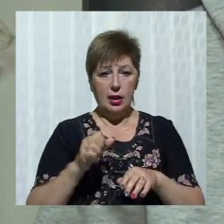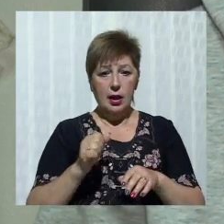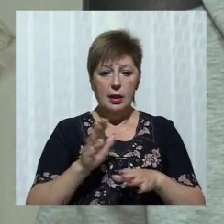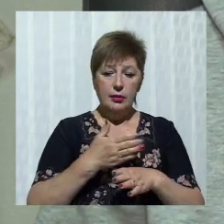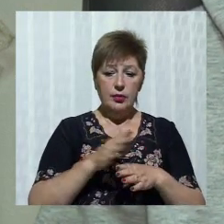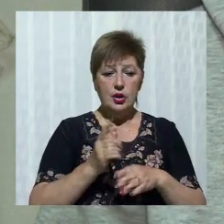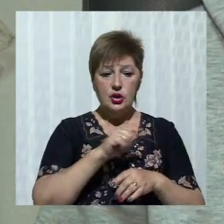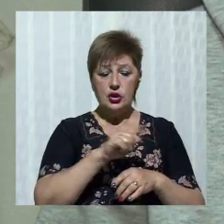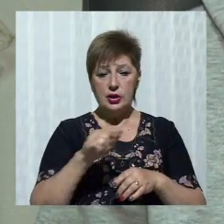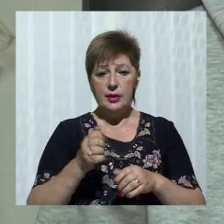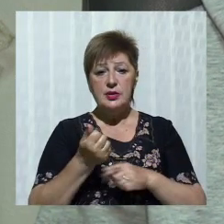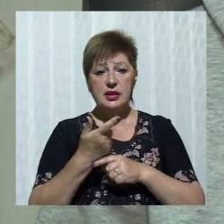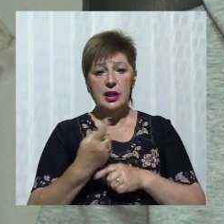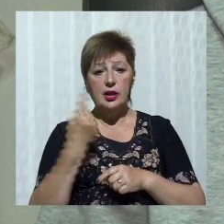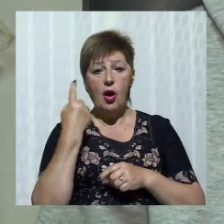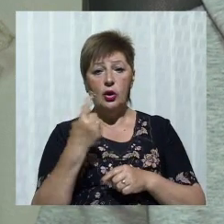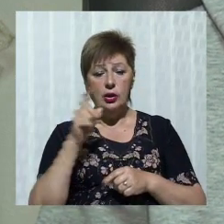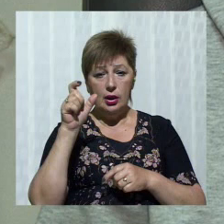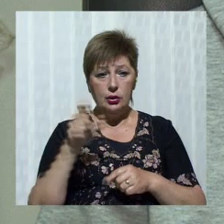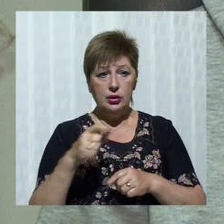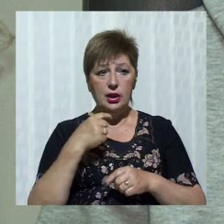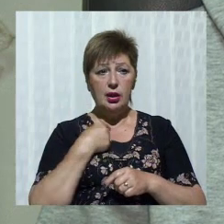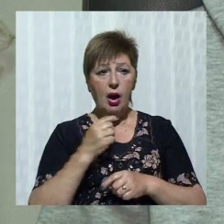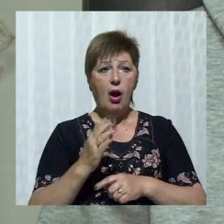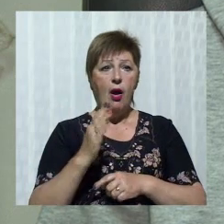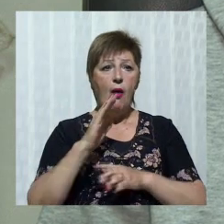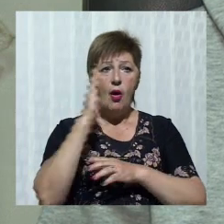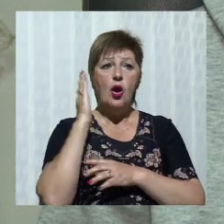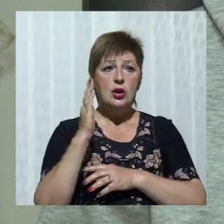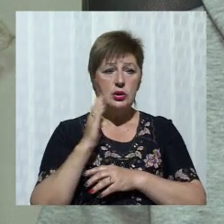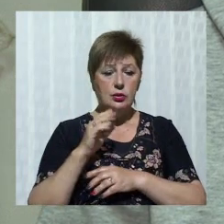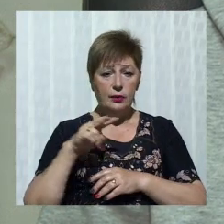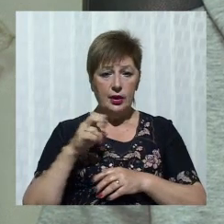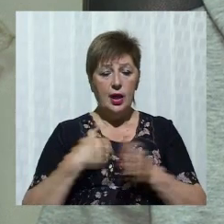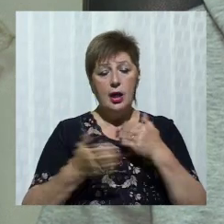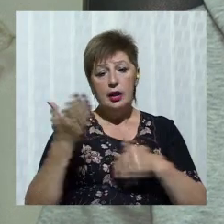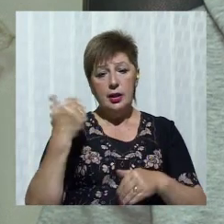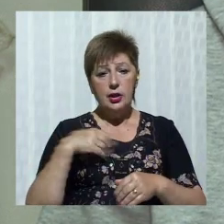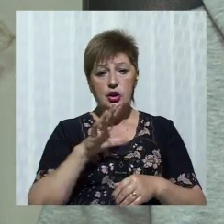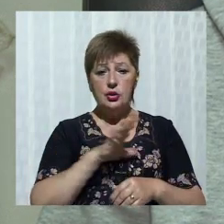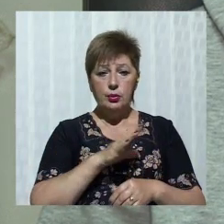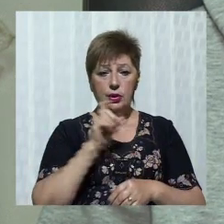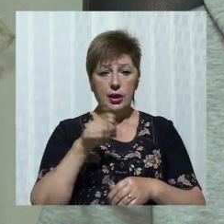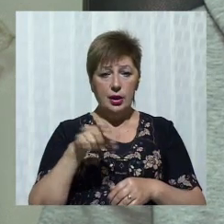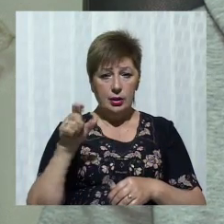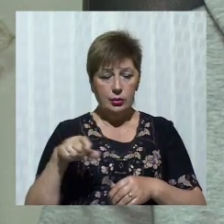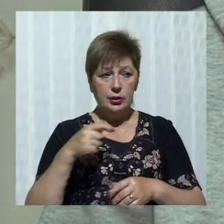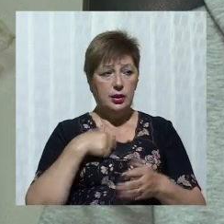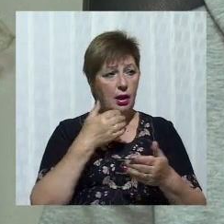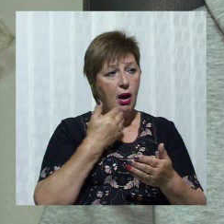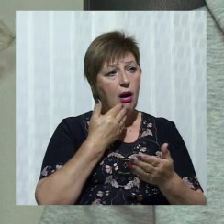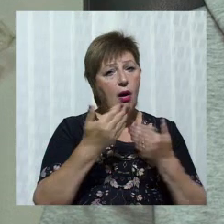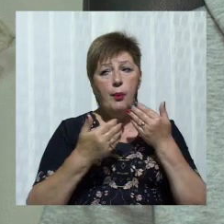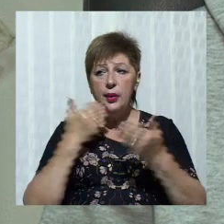скільки одна людина взагалі голосувала. Тобто раніше були люди, які, я опитував